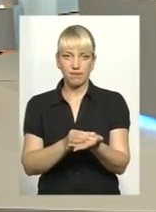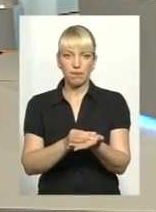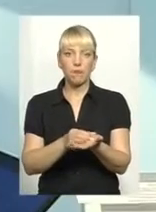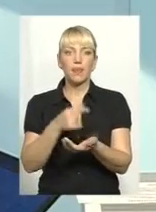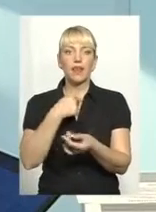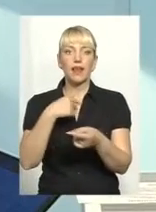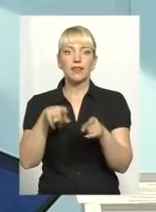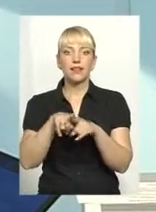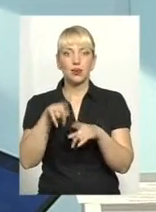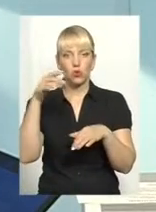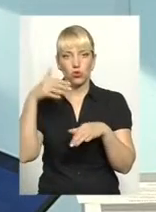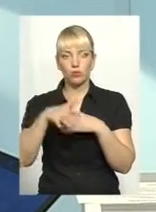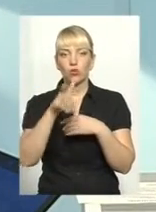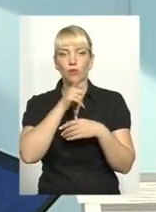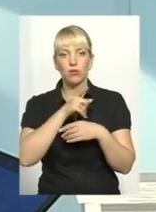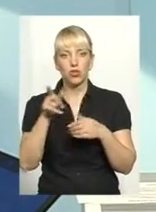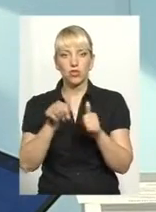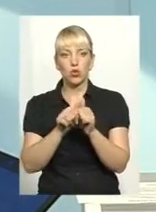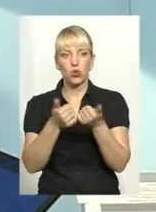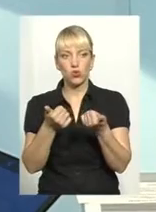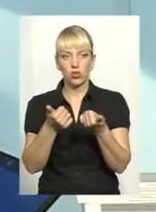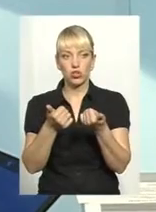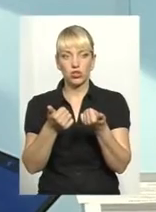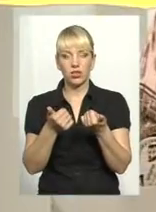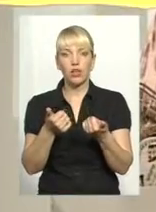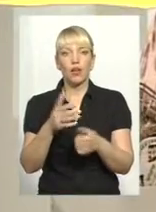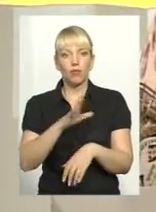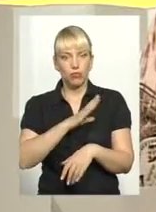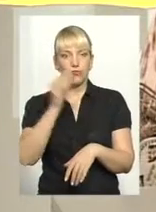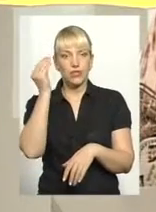що під час розлучення був сенс розлучуватись,